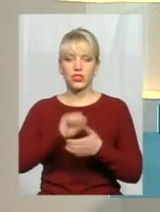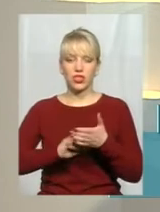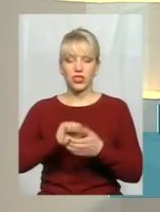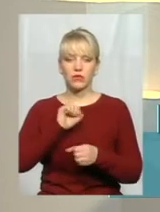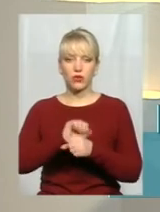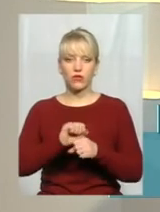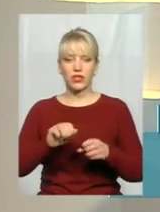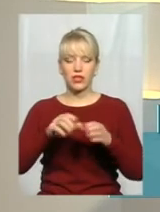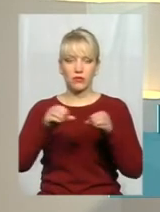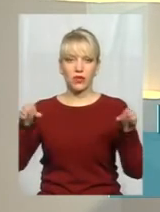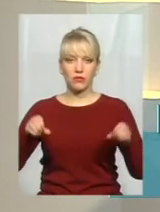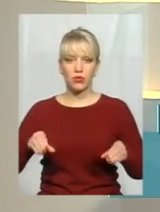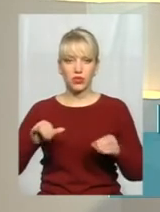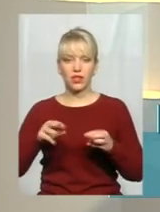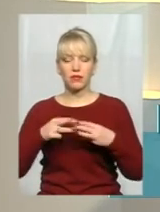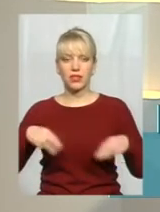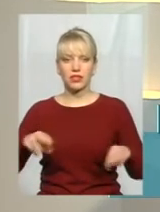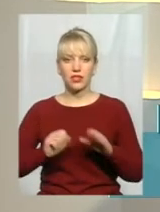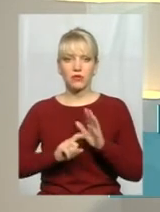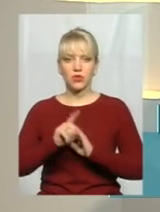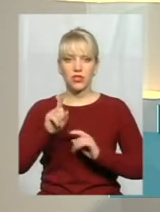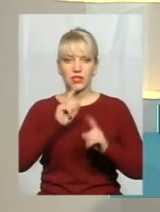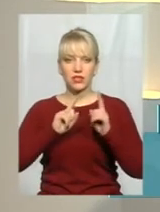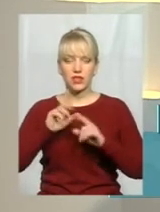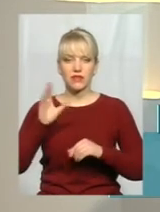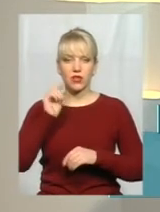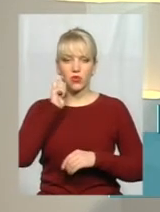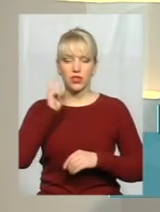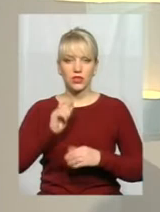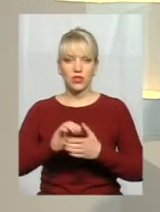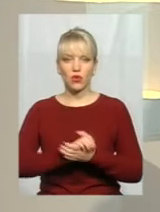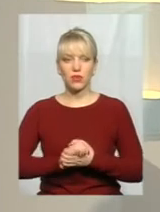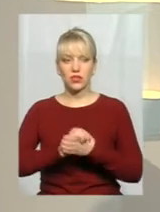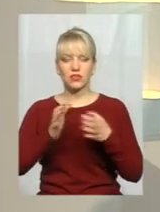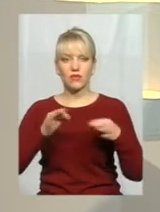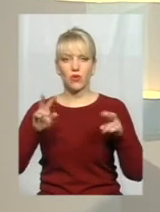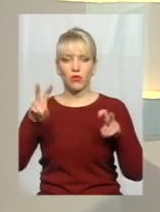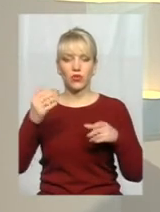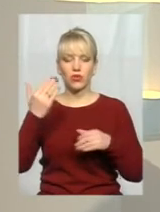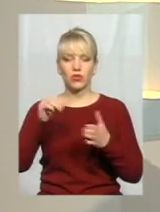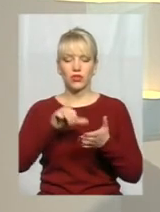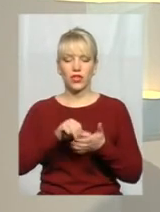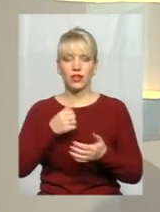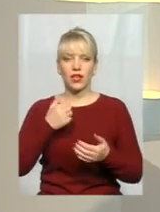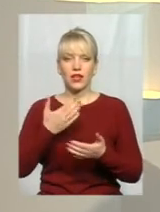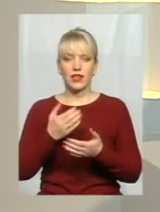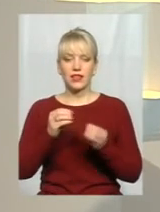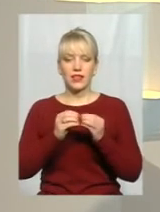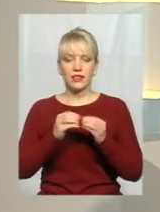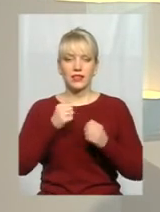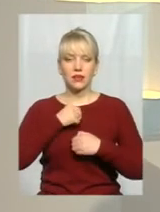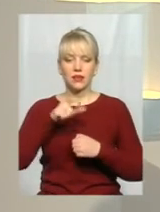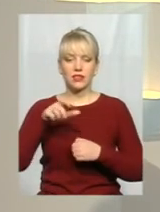і президію. На початку засідання Всеукраїнське об'єднання «Свободи» і його члени та близько 10 бійців АТО вимагали